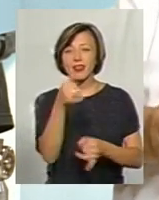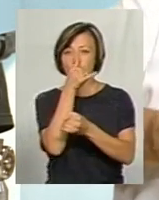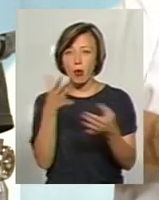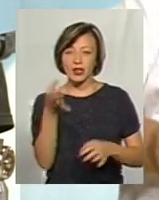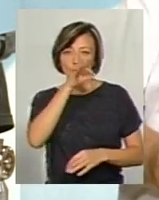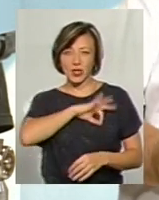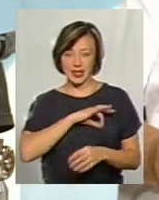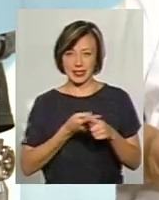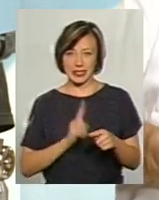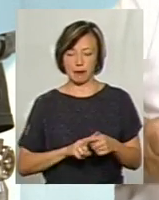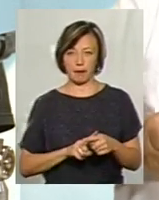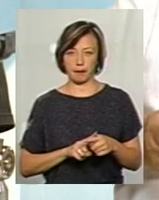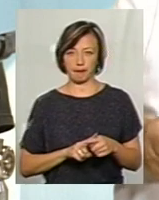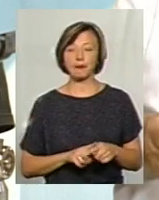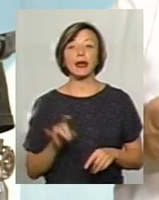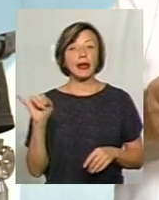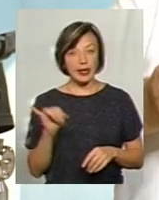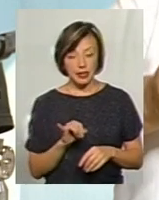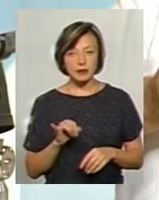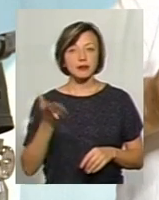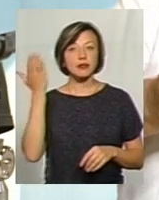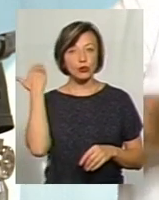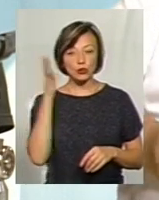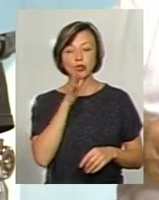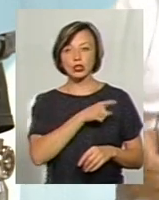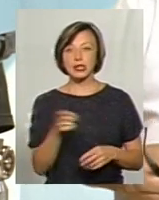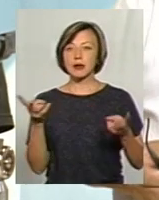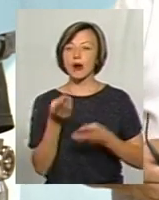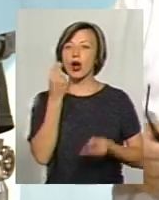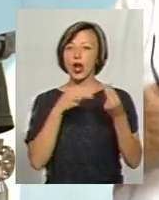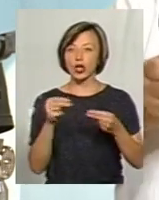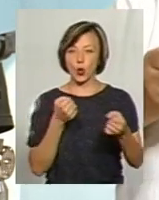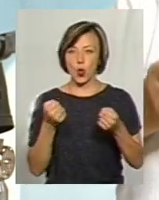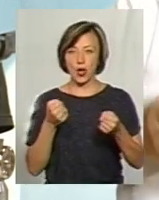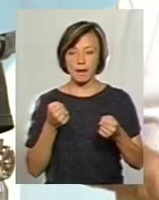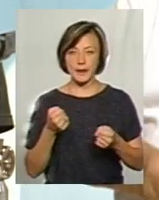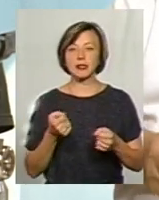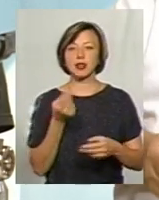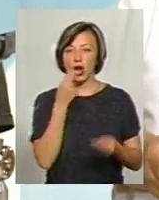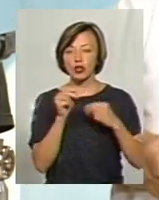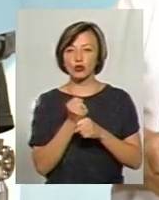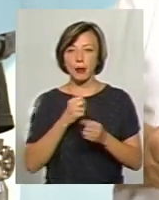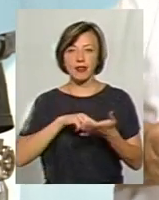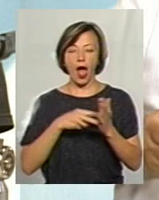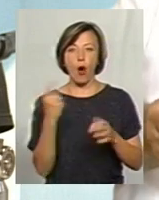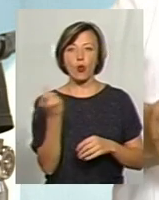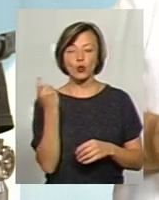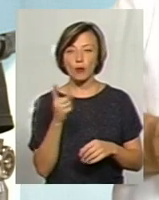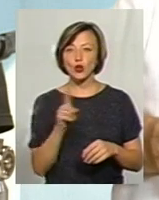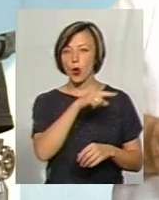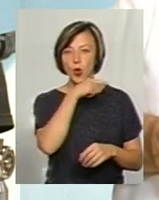скористатись цим. І треба на той час краще укріпитись, краще зробити економіку, щоб